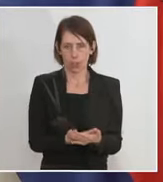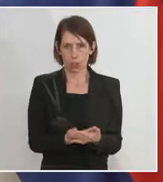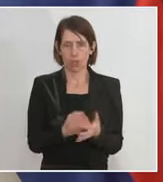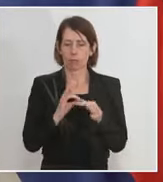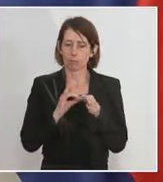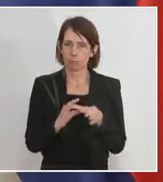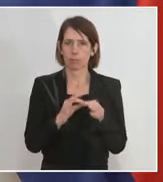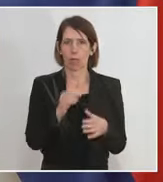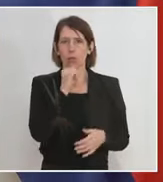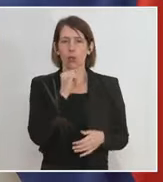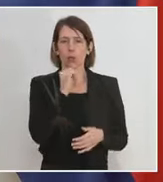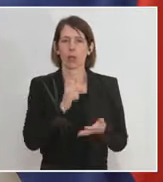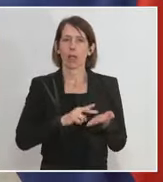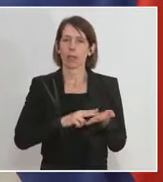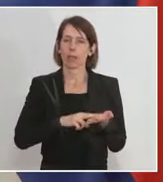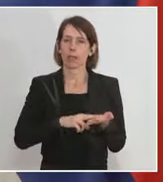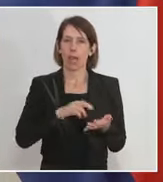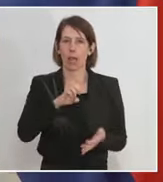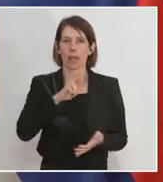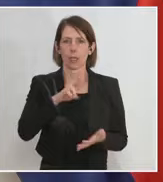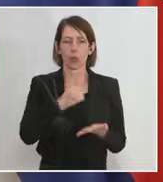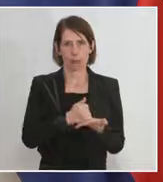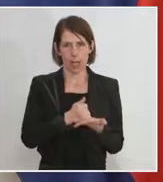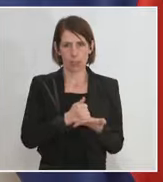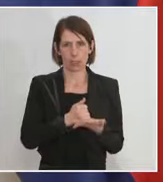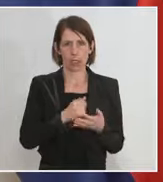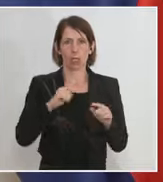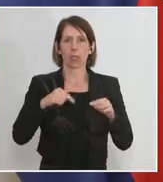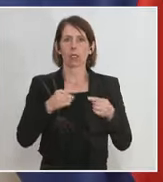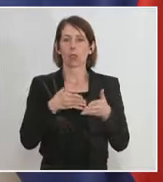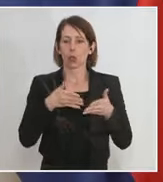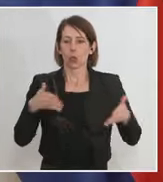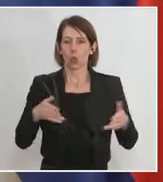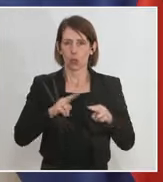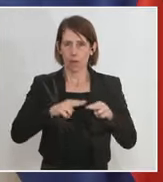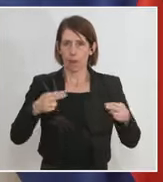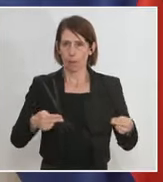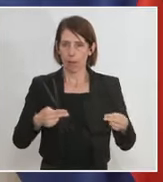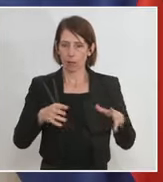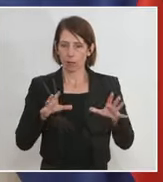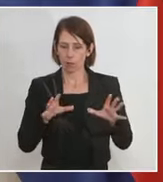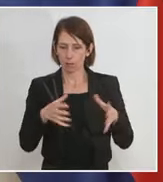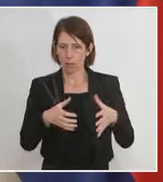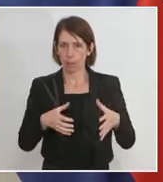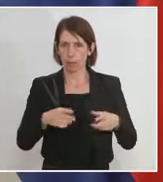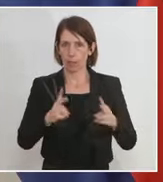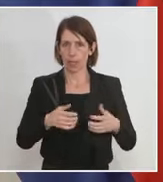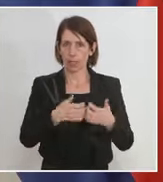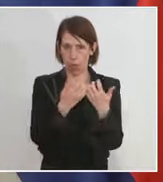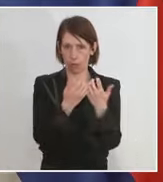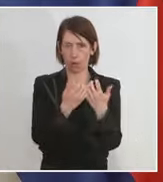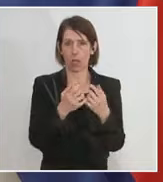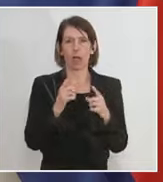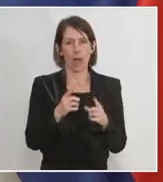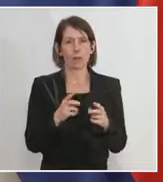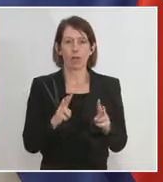digitale EU-Pass. Das wäre dann die Idee, dass wir da größere Verbände zusammenstellen können. Aber ganz offen, wir haben auch